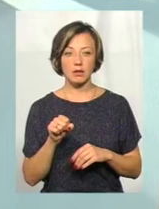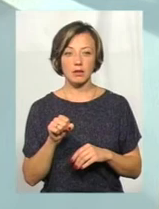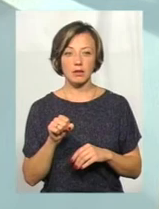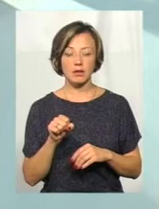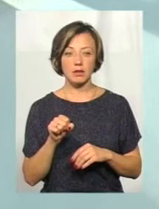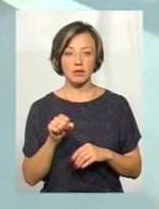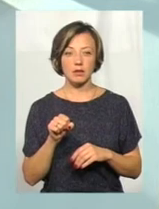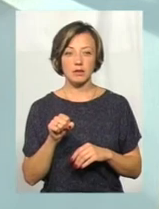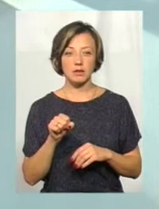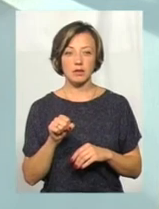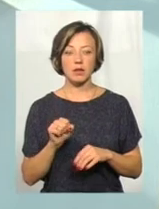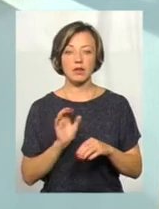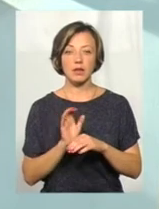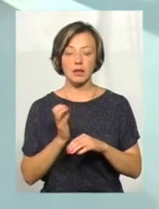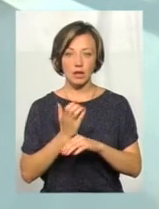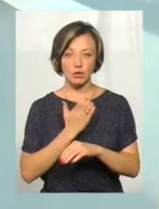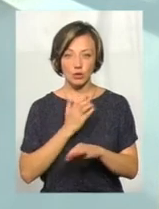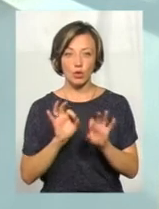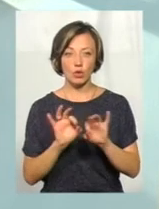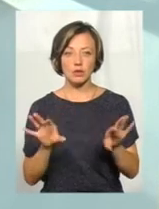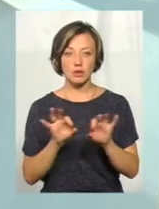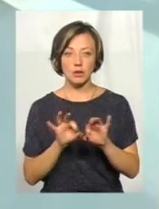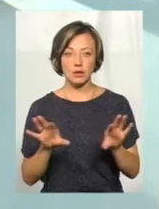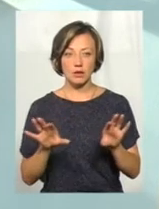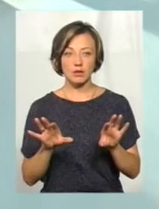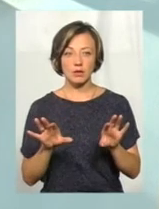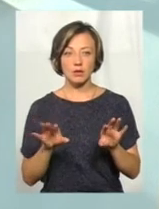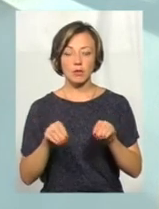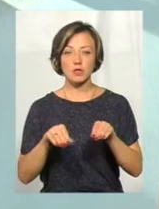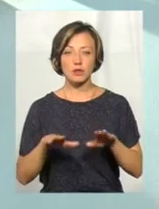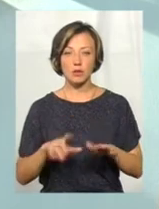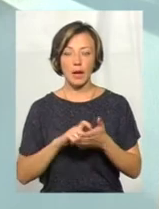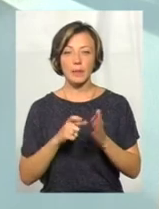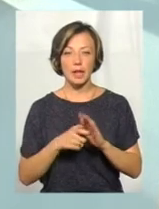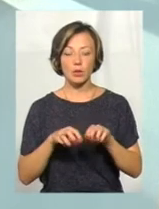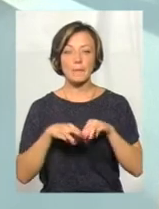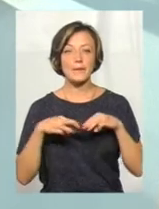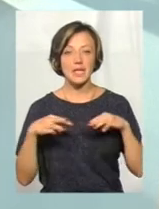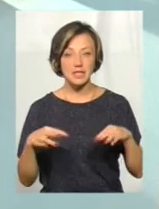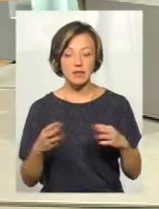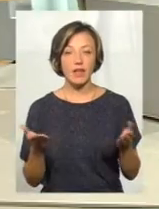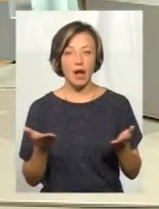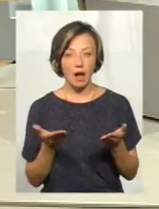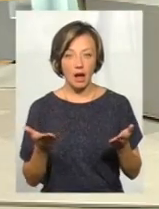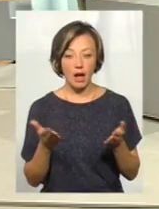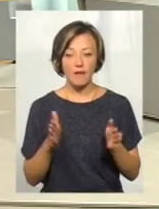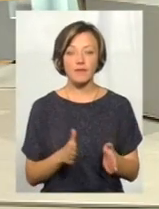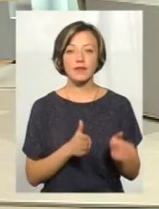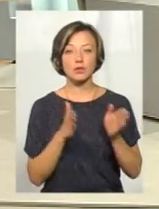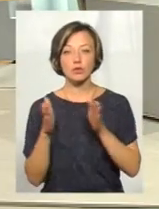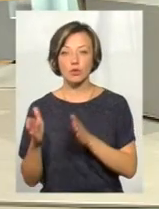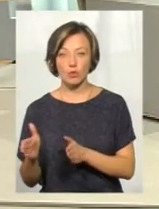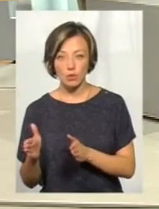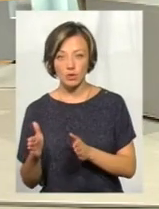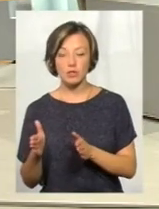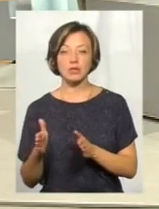надійшло роз'яснення, це у вигляді постанови Кабінету міністрів, яка відстрочила дію